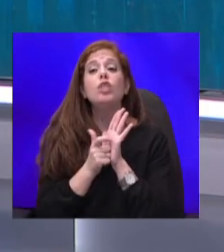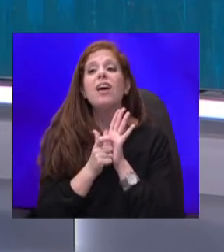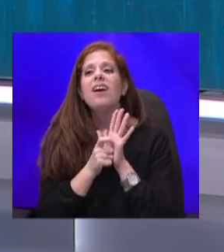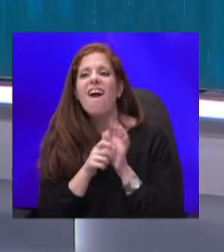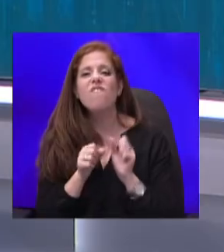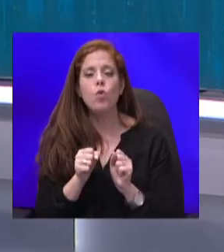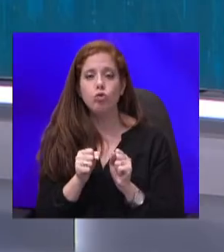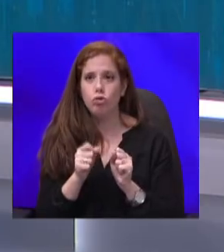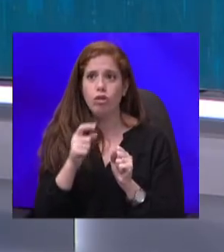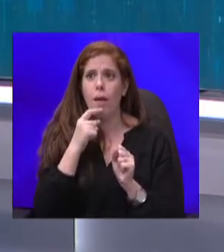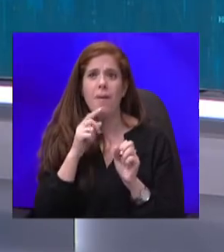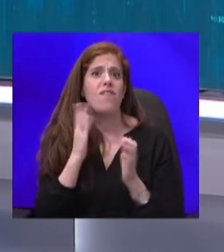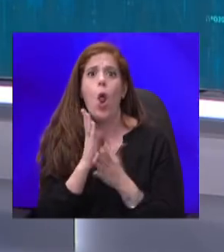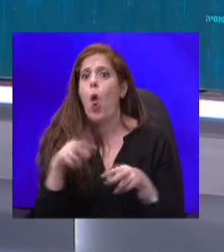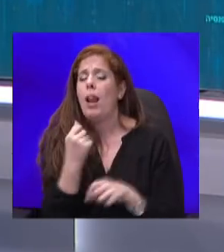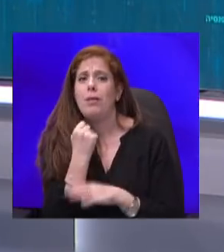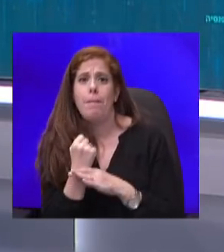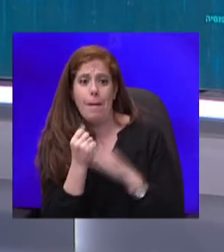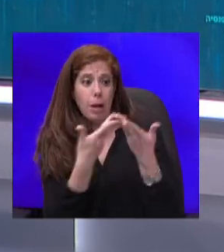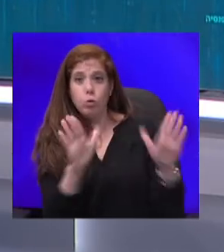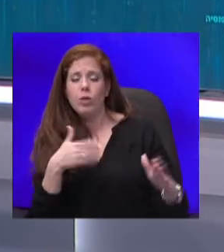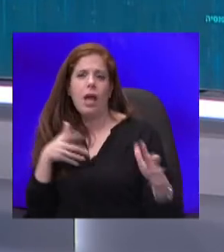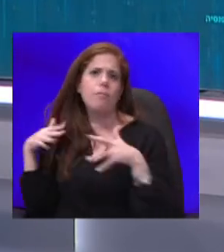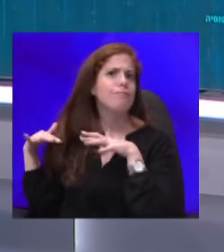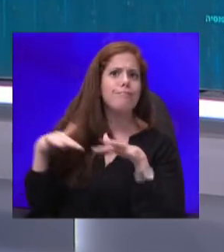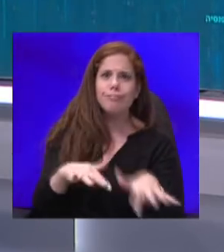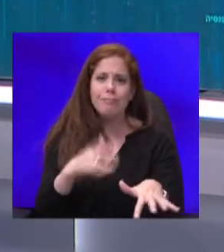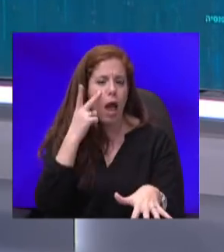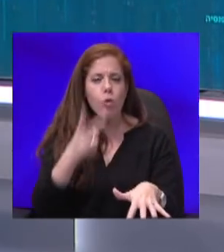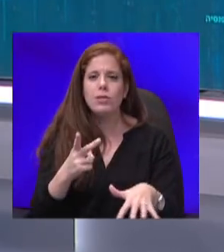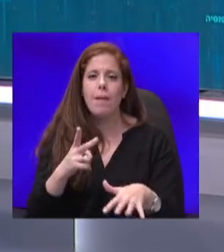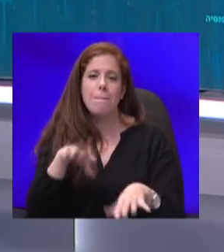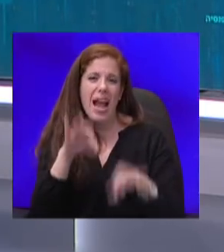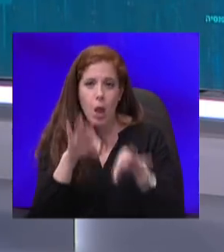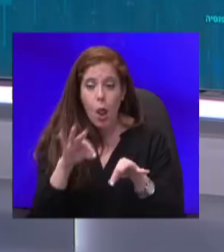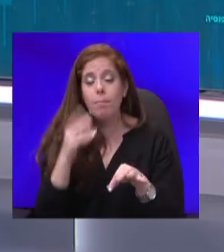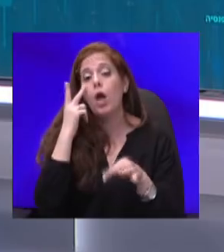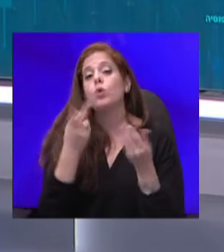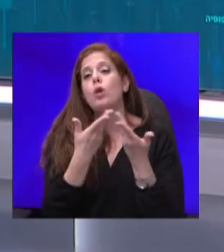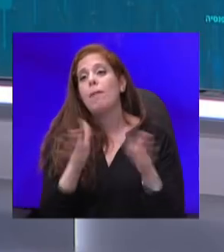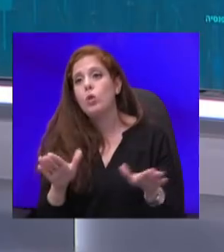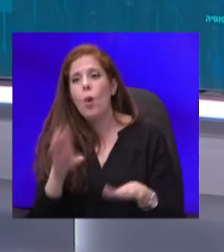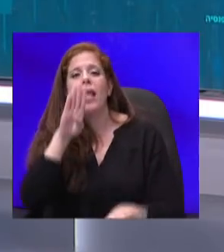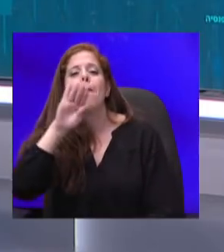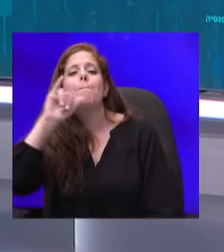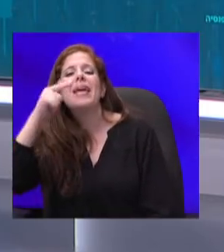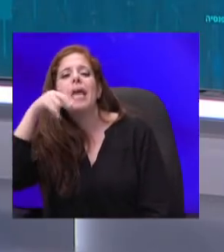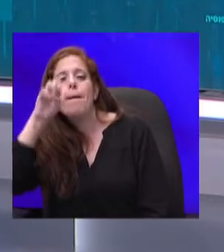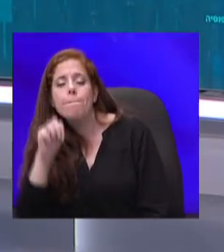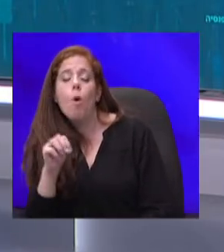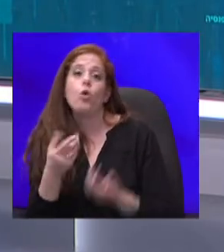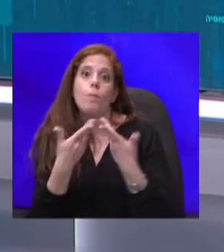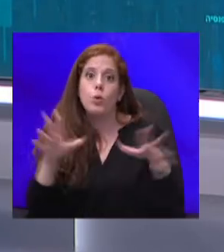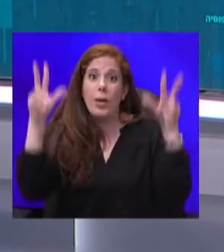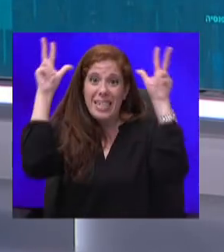הם פשוט מסתערים על החנויות. ראינו את זה בקניונים, ראינו את זה כשפתחו את הביגים, ראינו את זה כשפתחו את איקאה, ואפשר לראות את זה גם בשווקים,